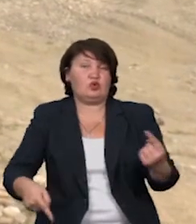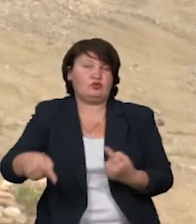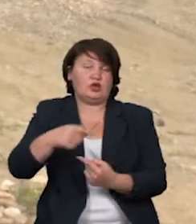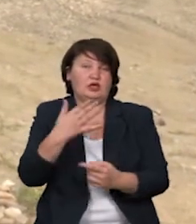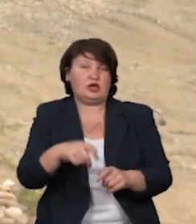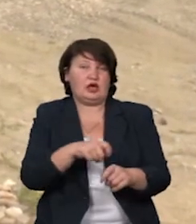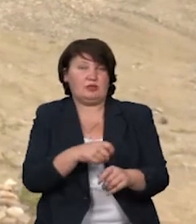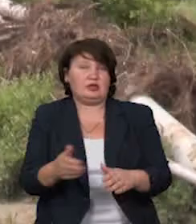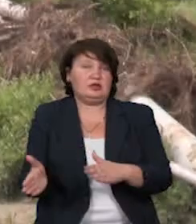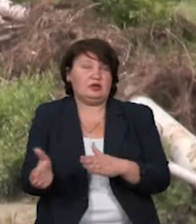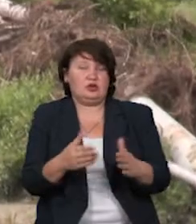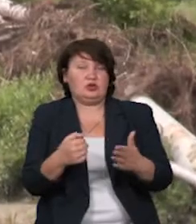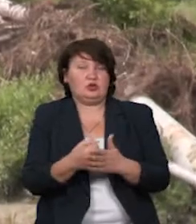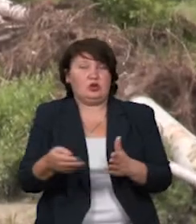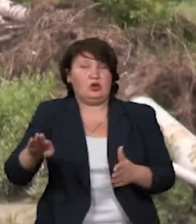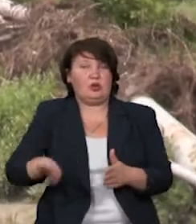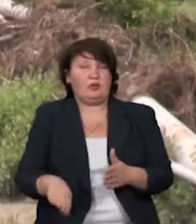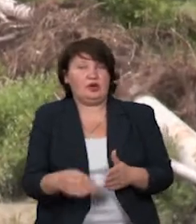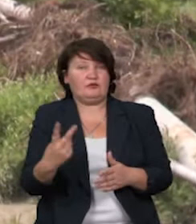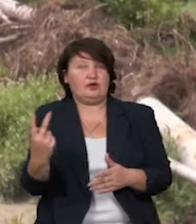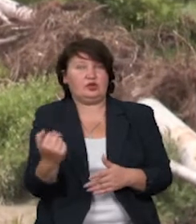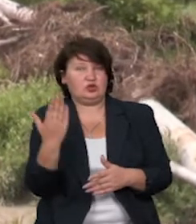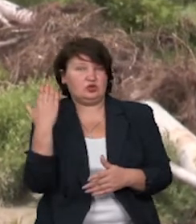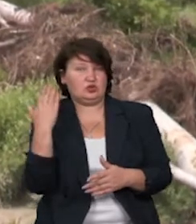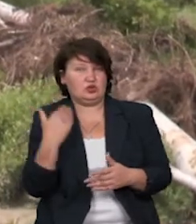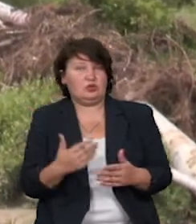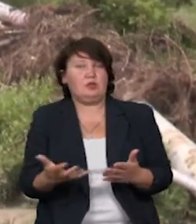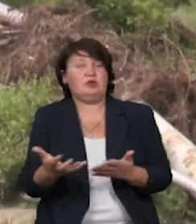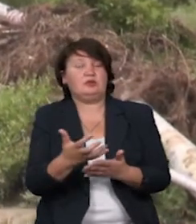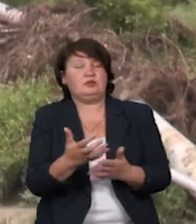віднесла по бергу. Два тижні тому ми збирали людей,